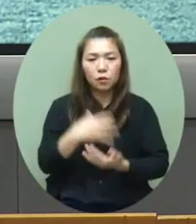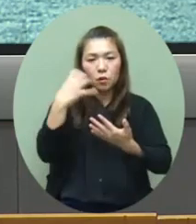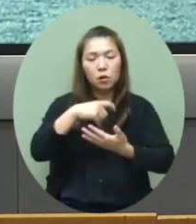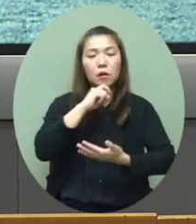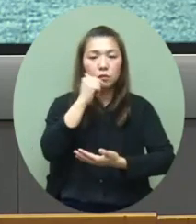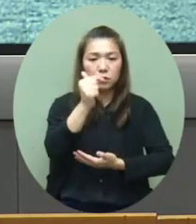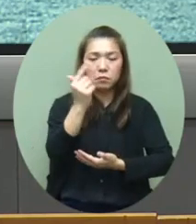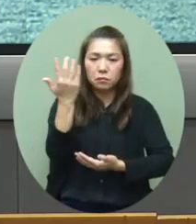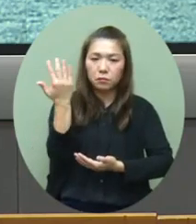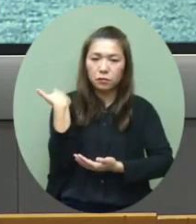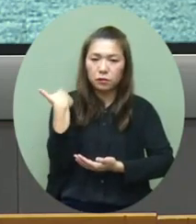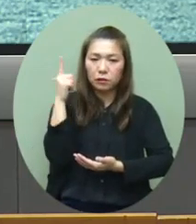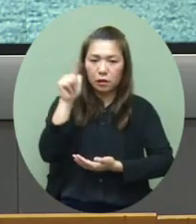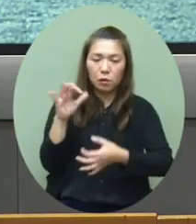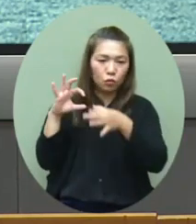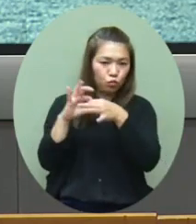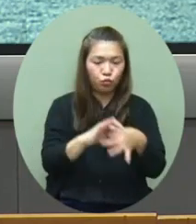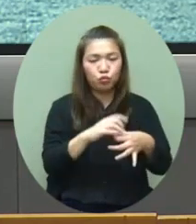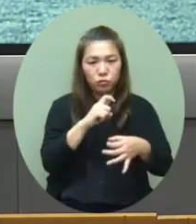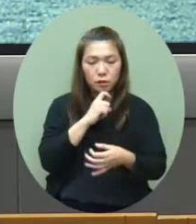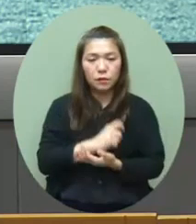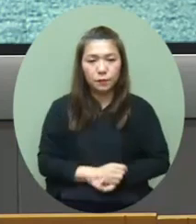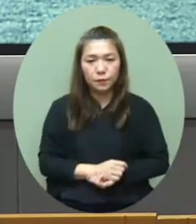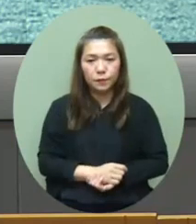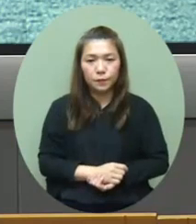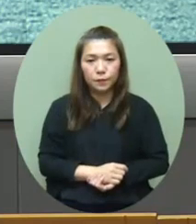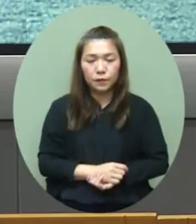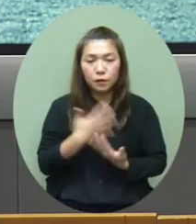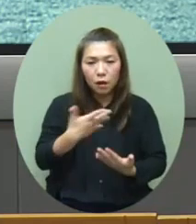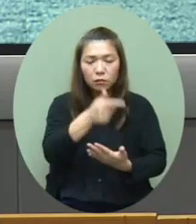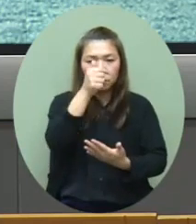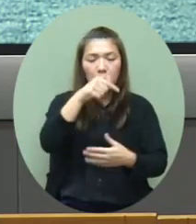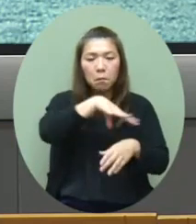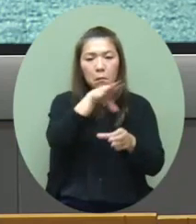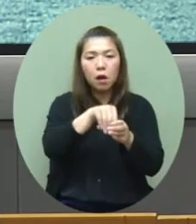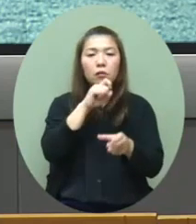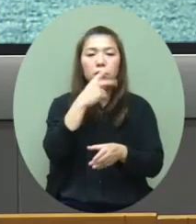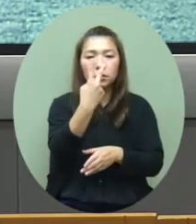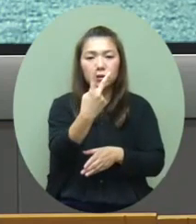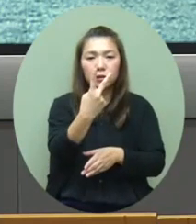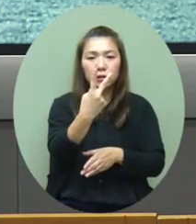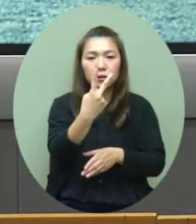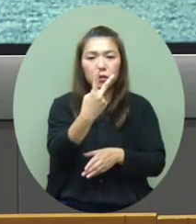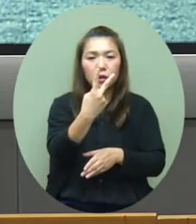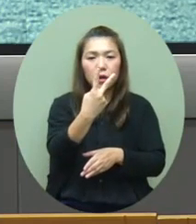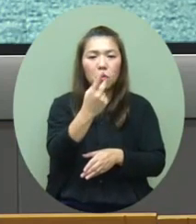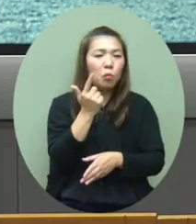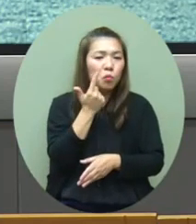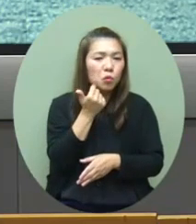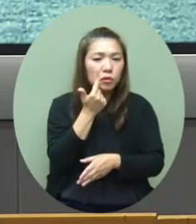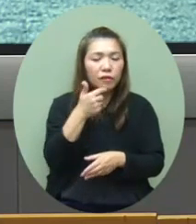个是跟其他个案相关的个案这10个都包括了2个是喂食火锅的